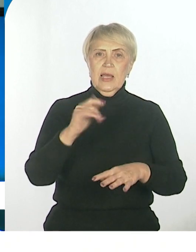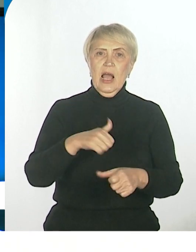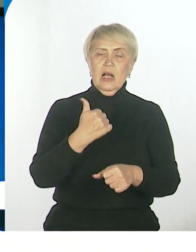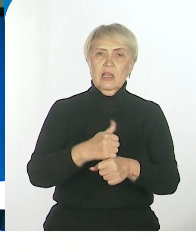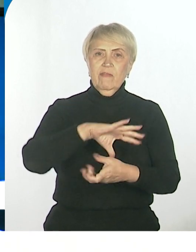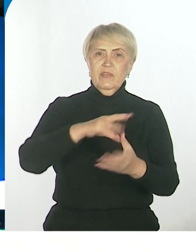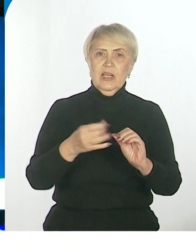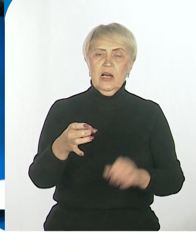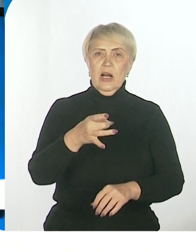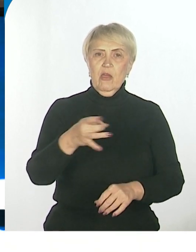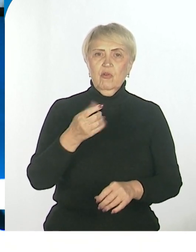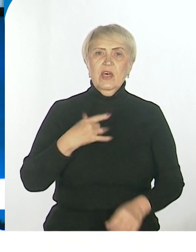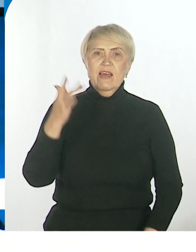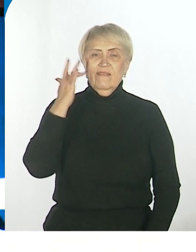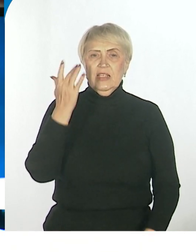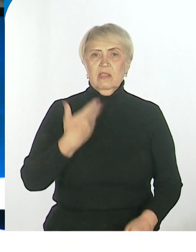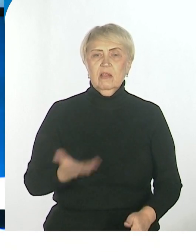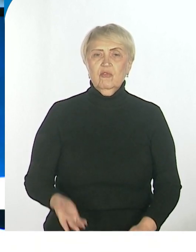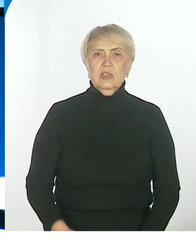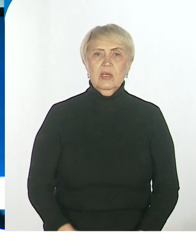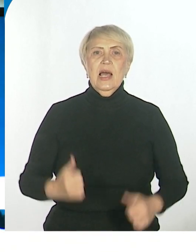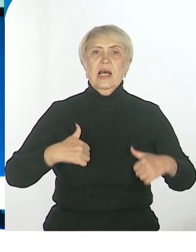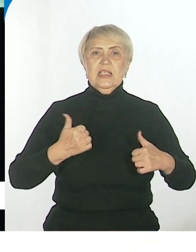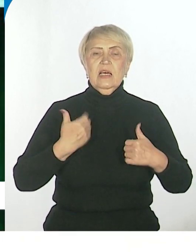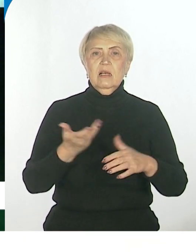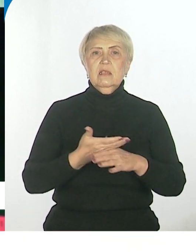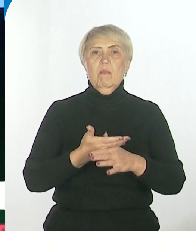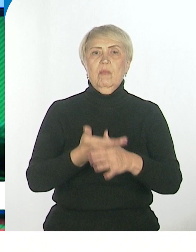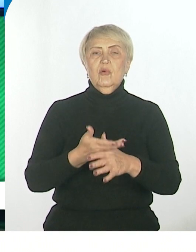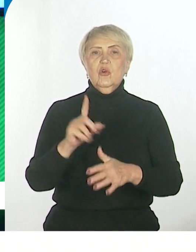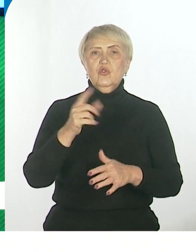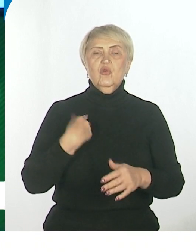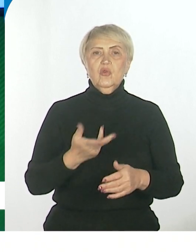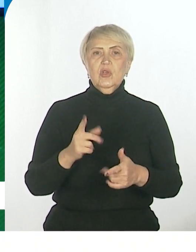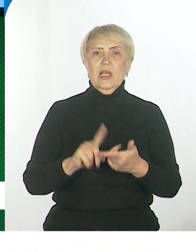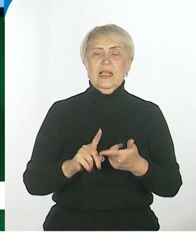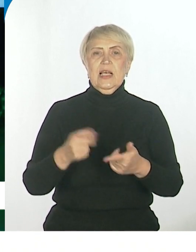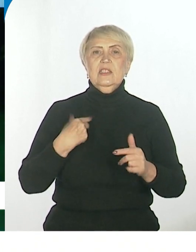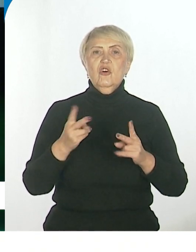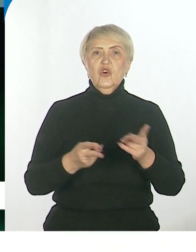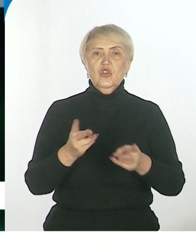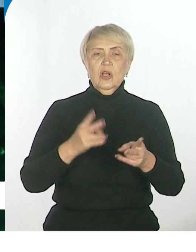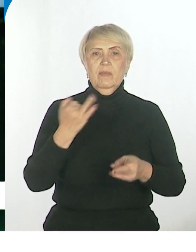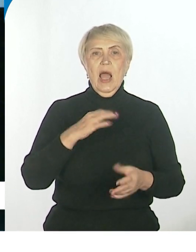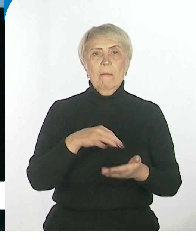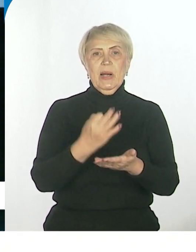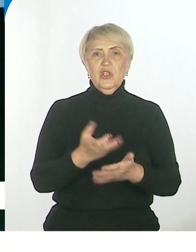знаете, очень всегда руку держат на пульсе. Вот что касается жалоб вот именно таких или обращениями за помощью,